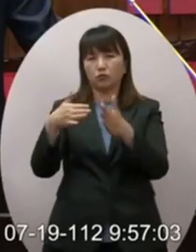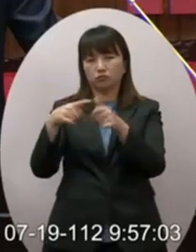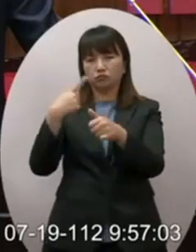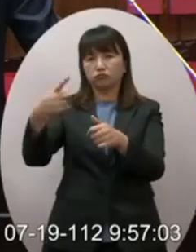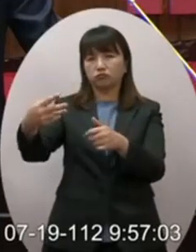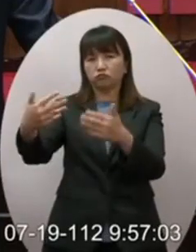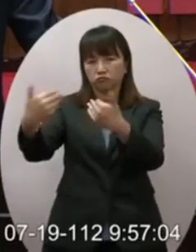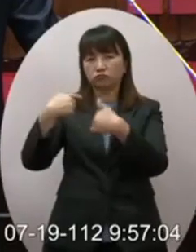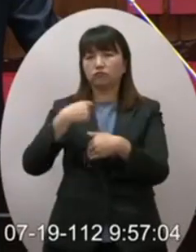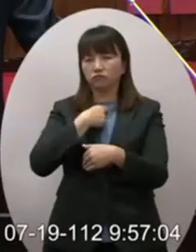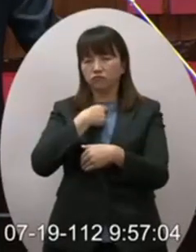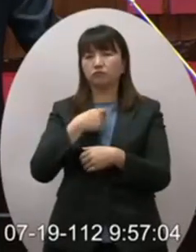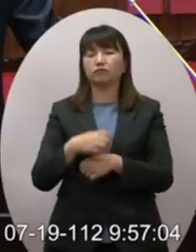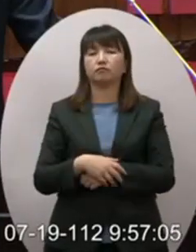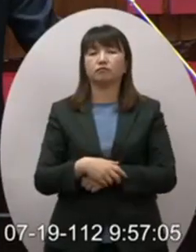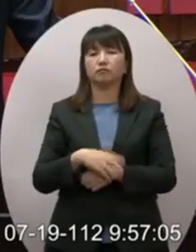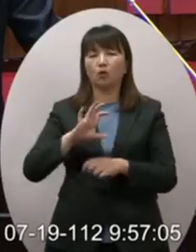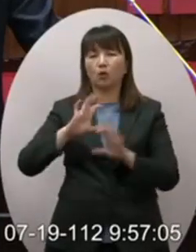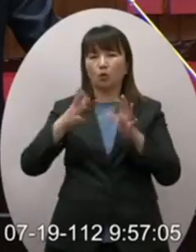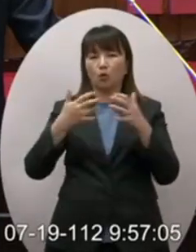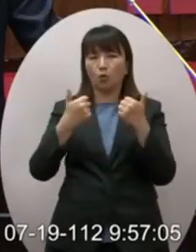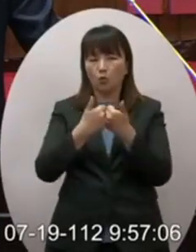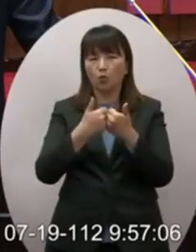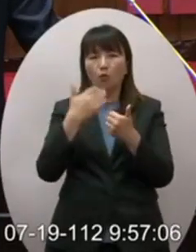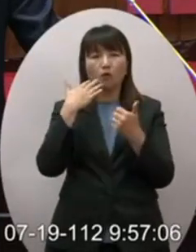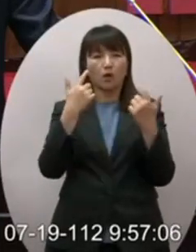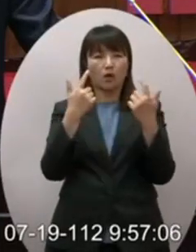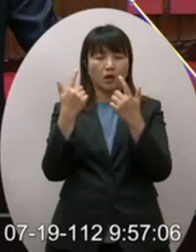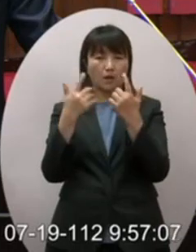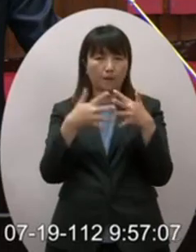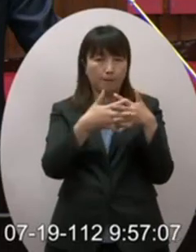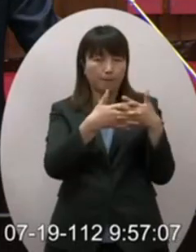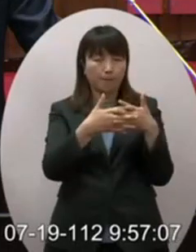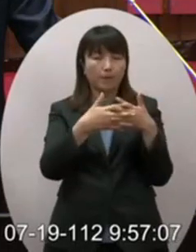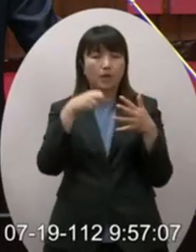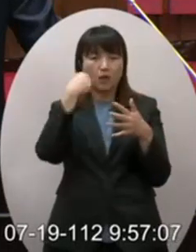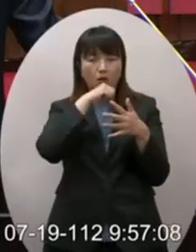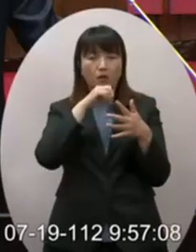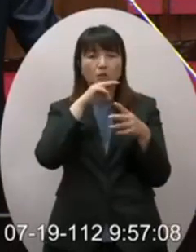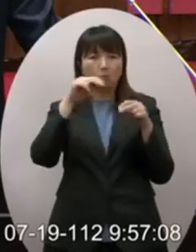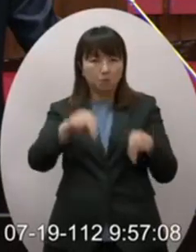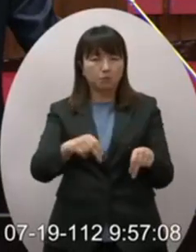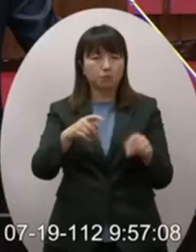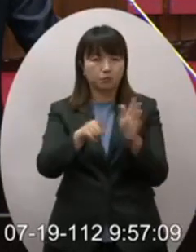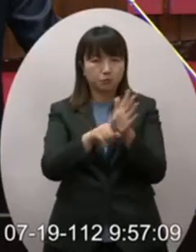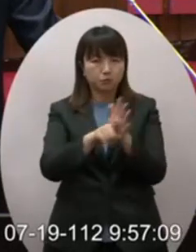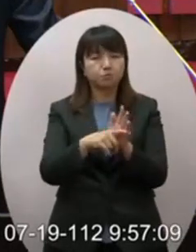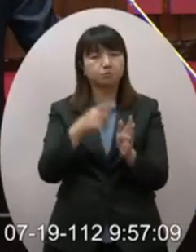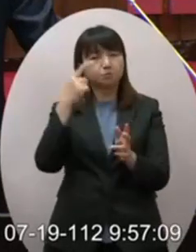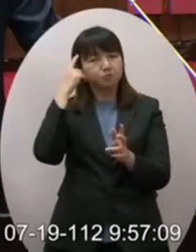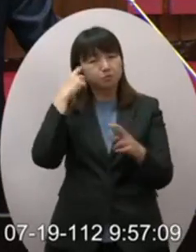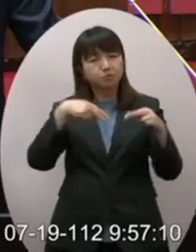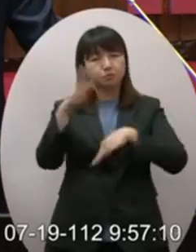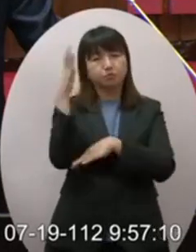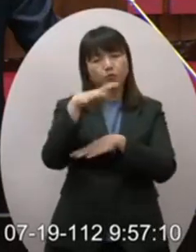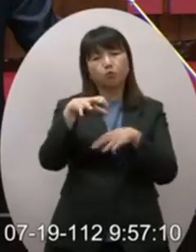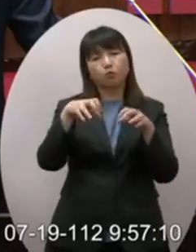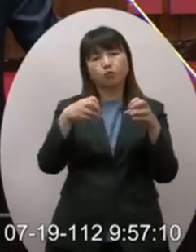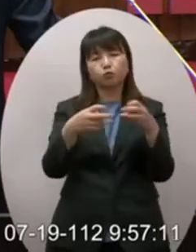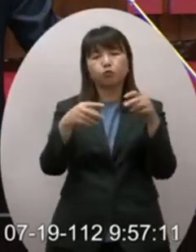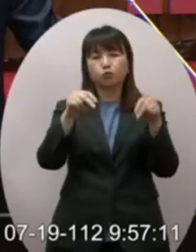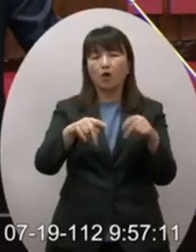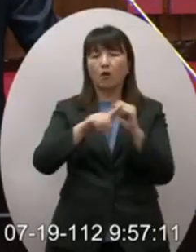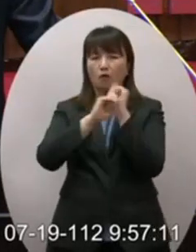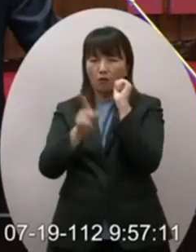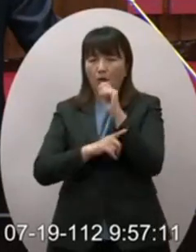過國會所以當我們雙方的台美雙方行政部門在簽這個協議認為說反正是行政協定來不是